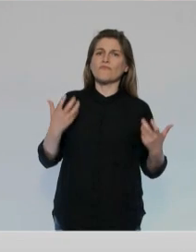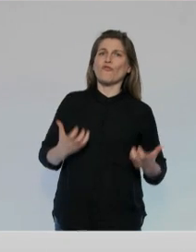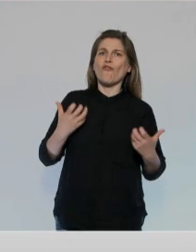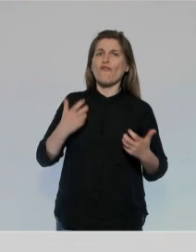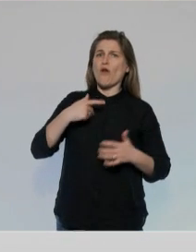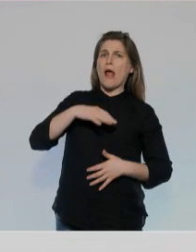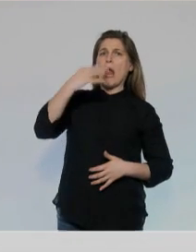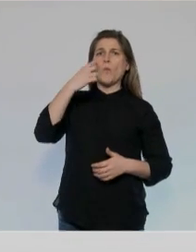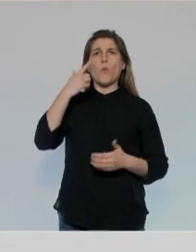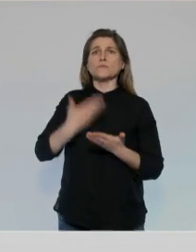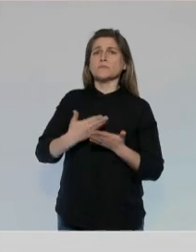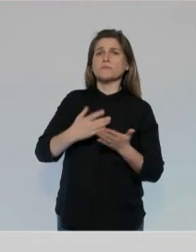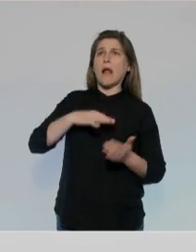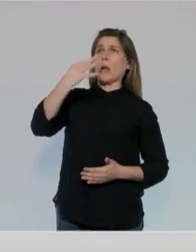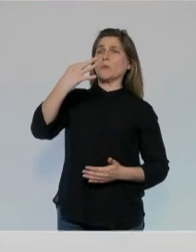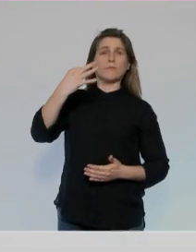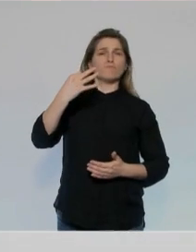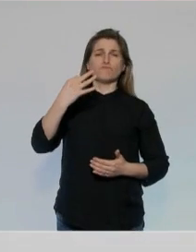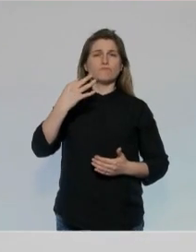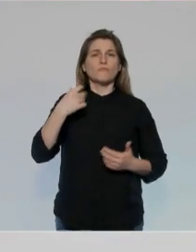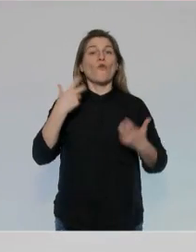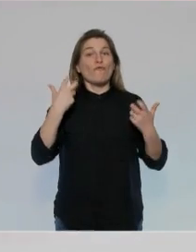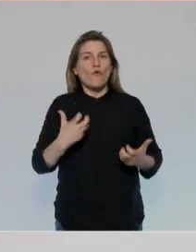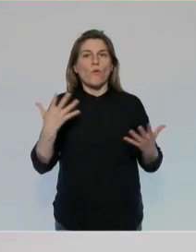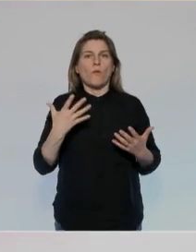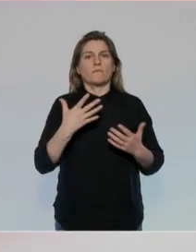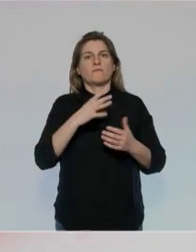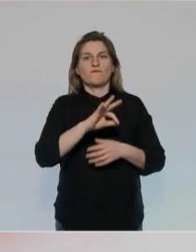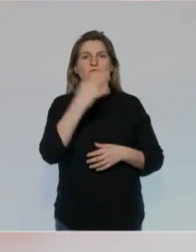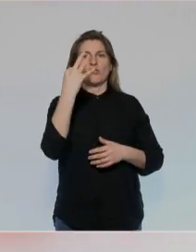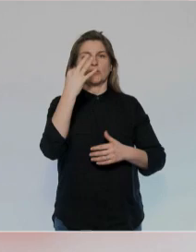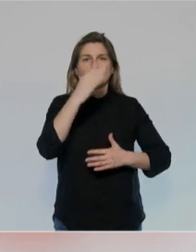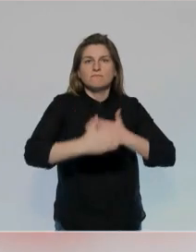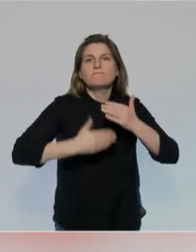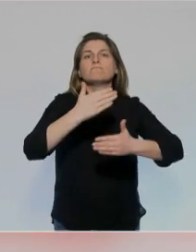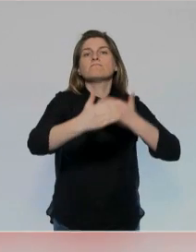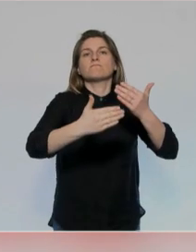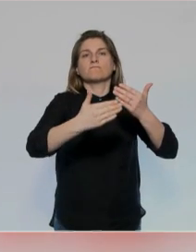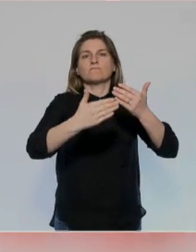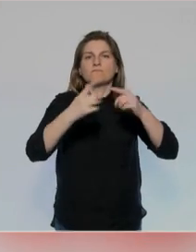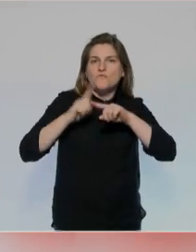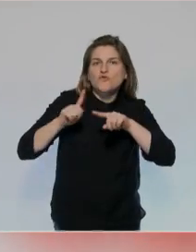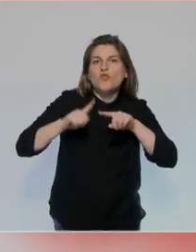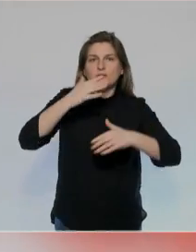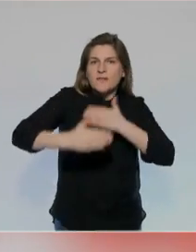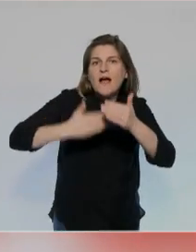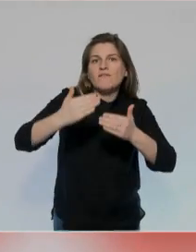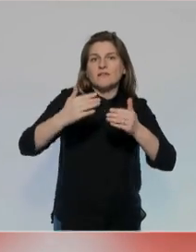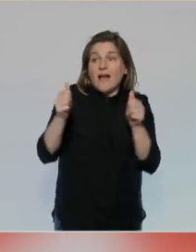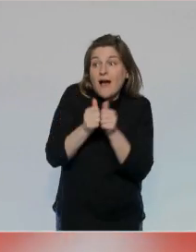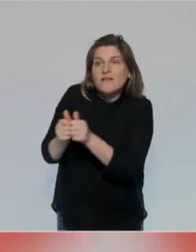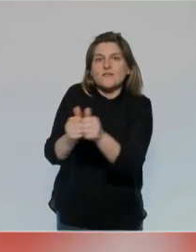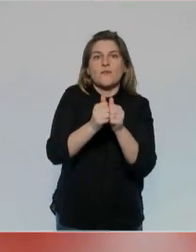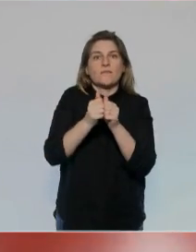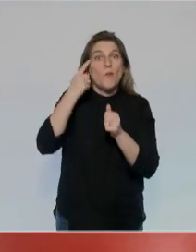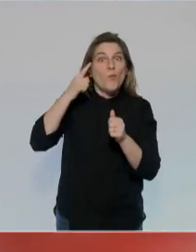Ma volonté, ce n'est pas d'être élu pour être élu. Ma volonté,'est de faire avancer les choses. Avec tout le monde et pour